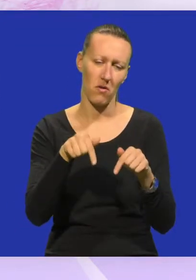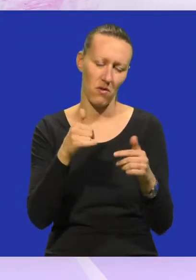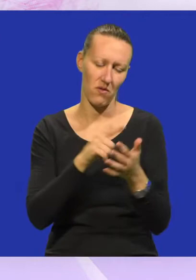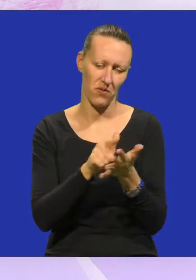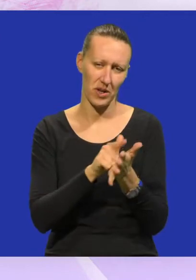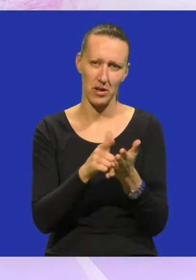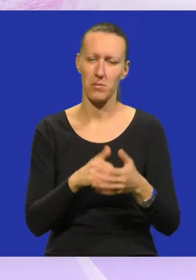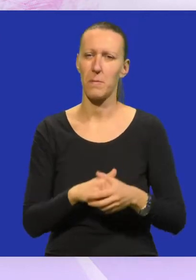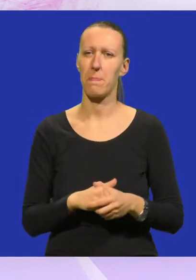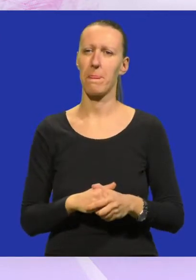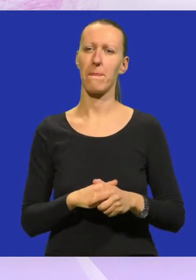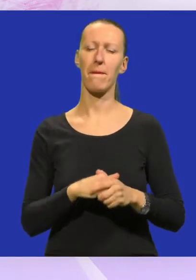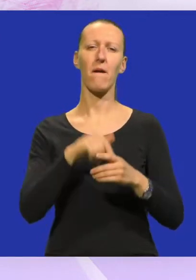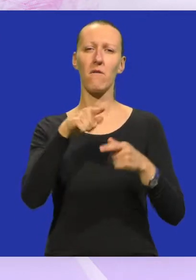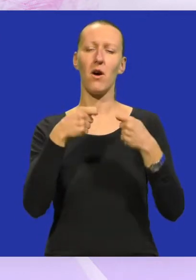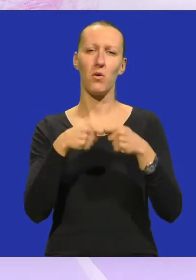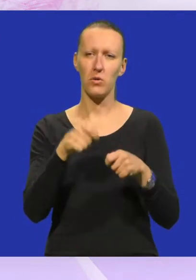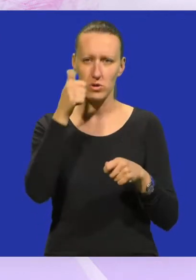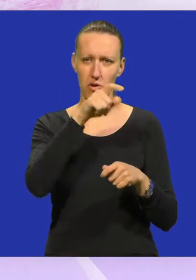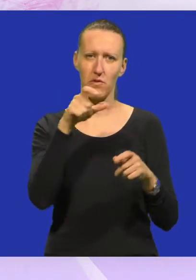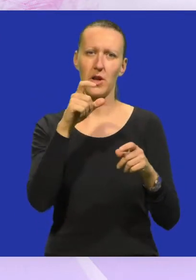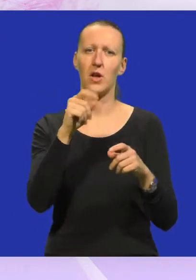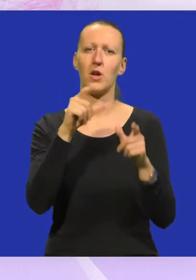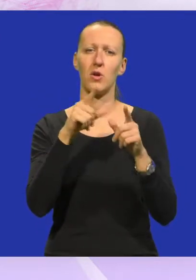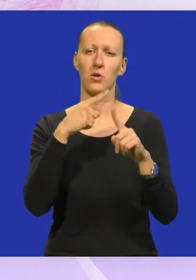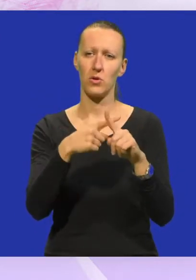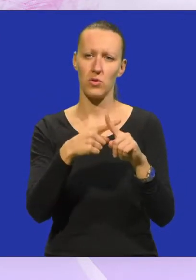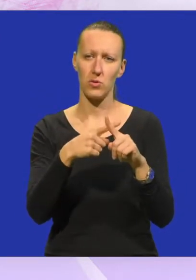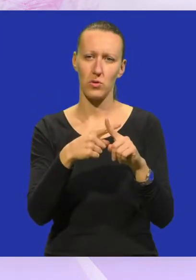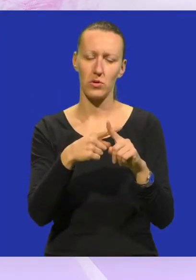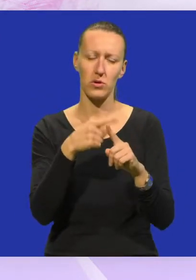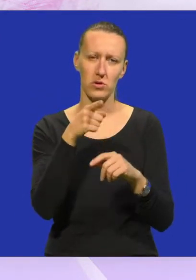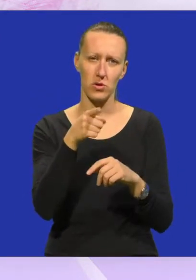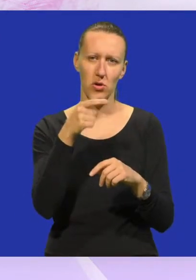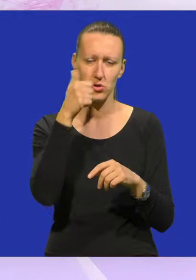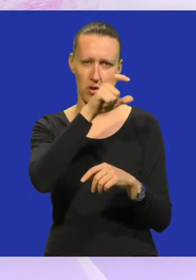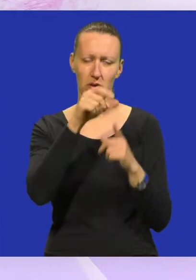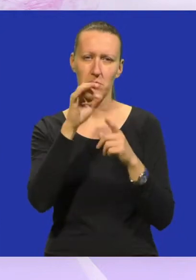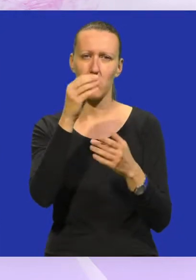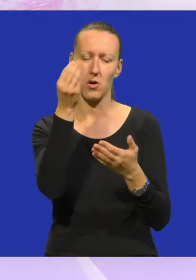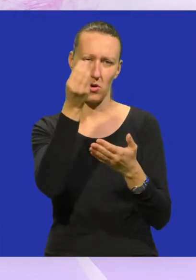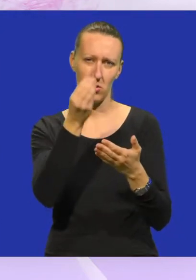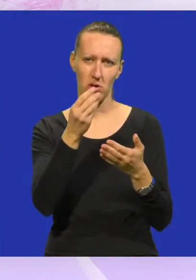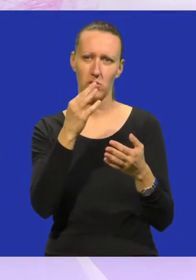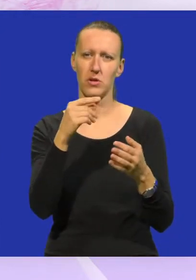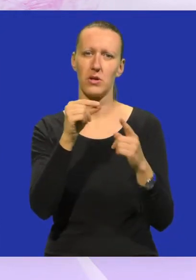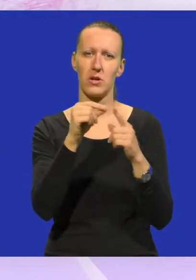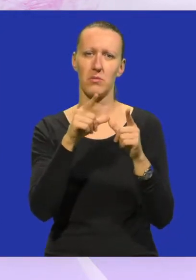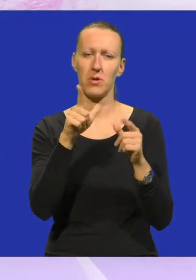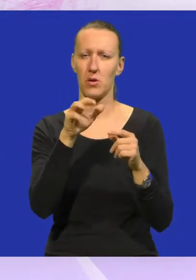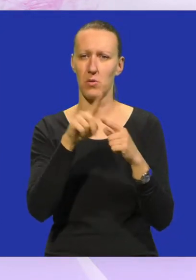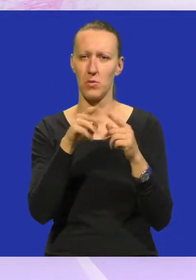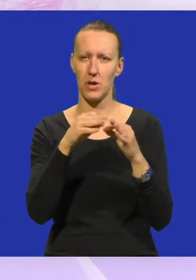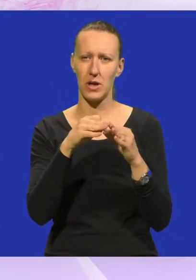dobu. Znači, ova udruga se zove Kruks, to je nazvano po slici od Roberta Pauleta,